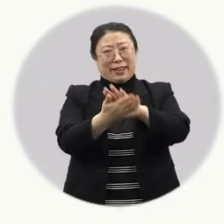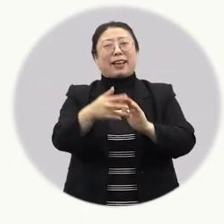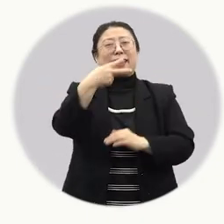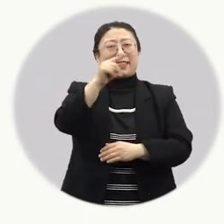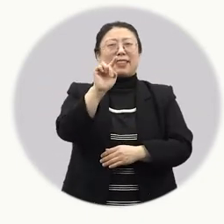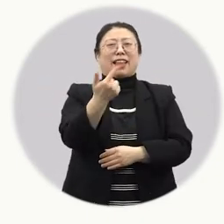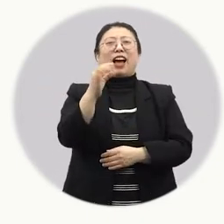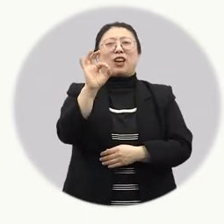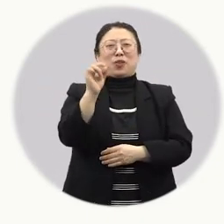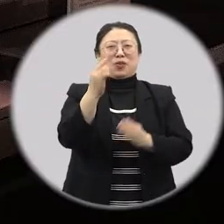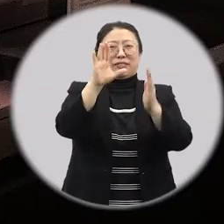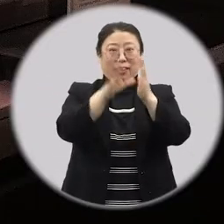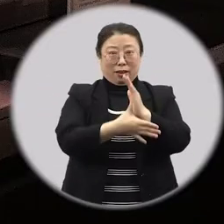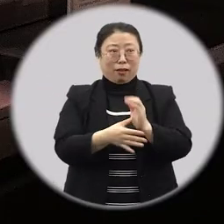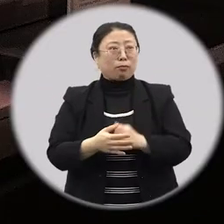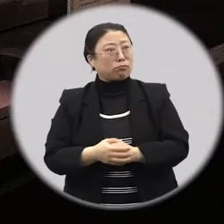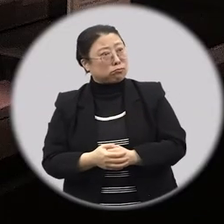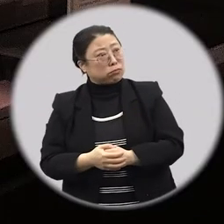단어였어요.